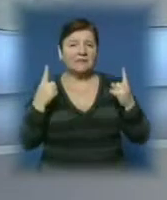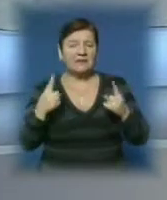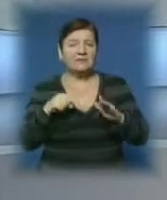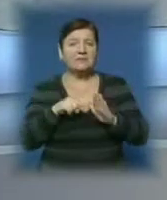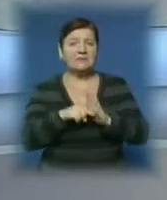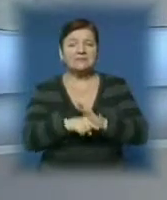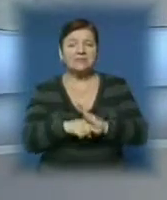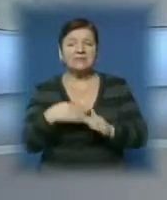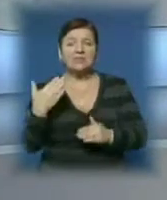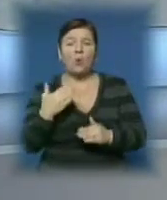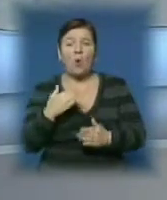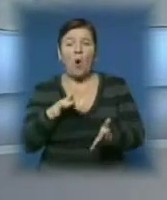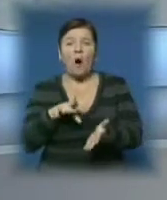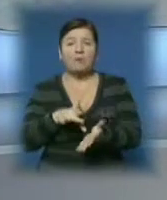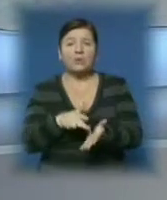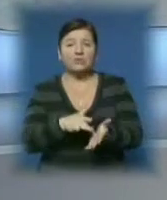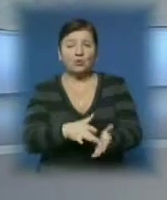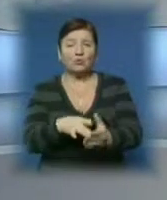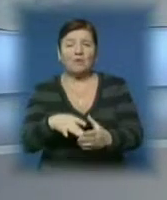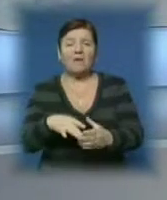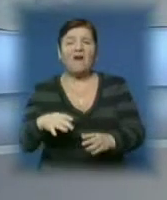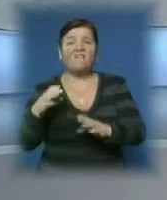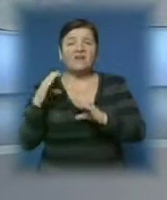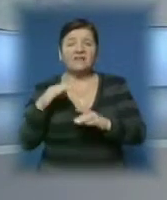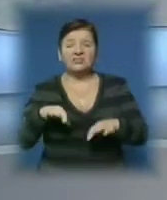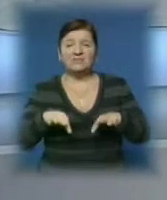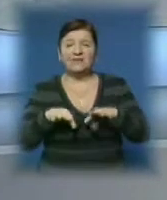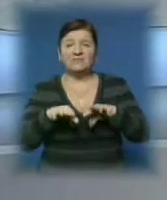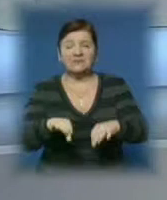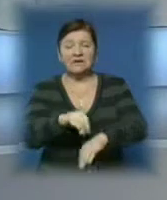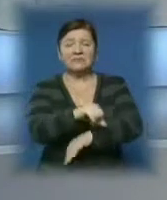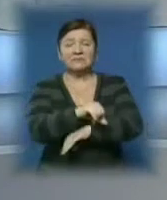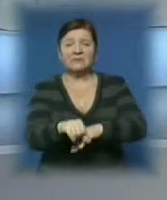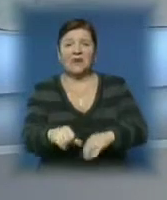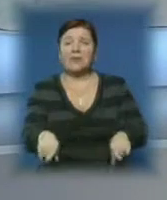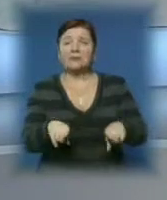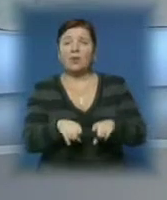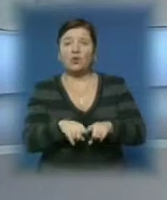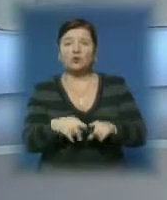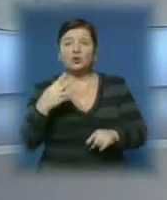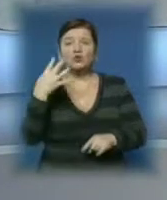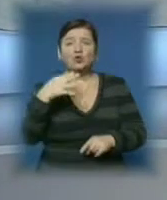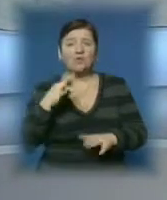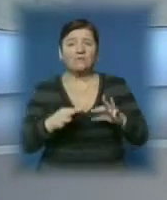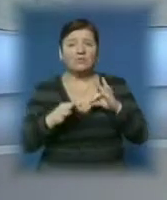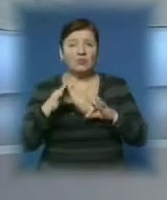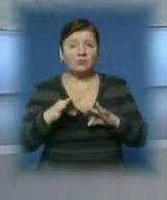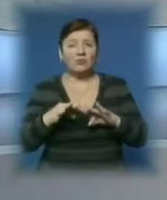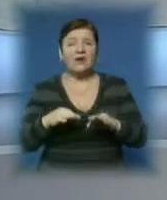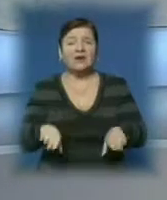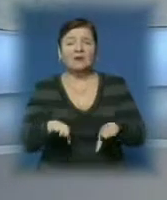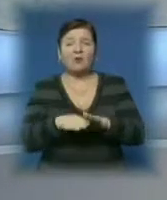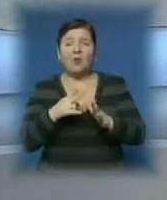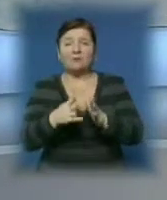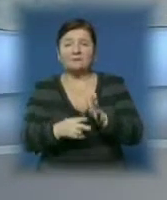оскільки за його маршрутом перевозять вантажі до західного кордону держави, а також понад 40% транзитних вантажів у